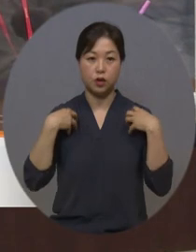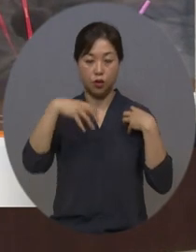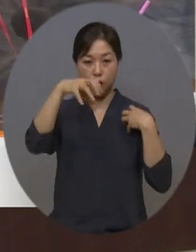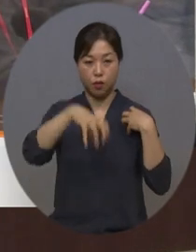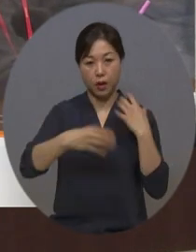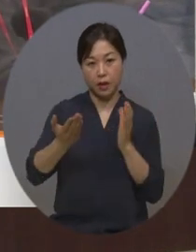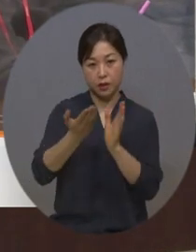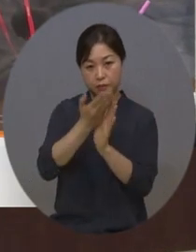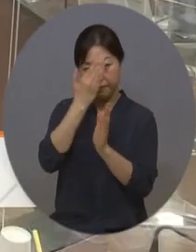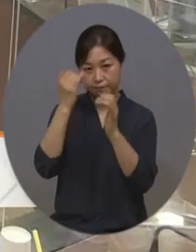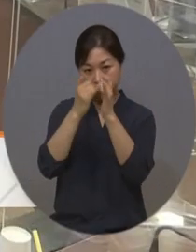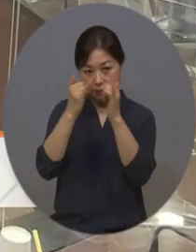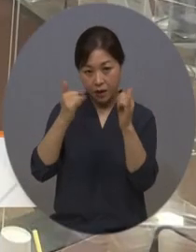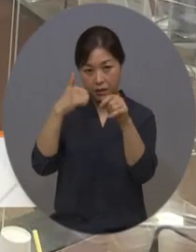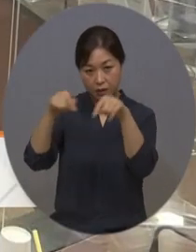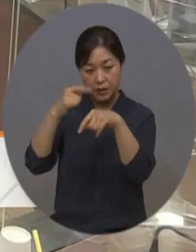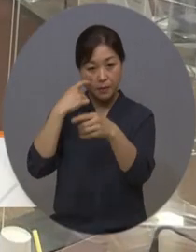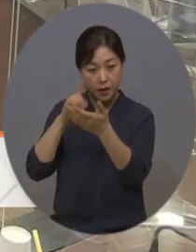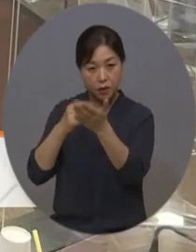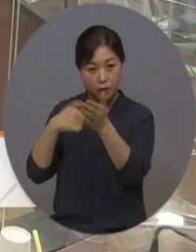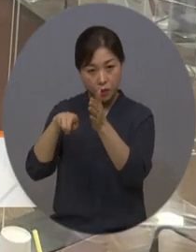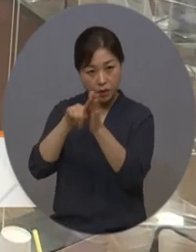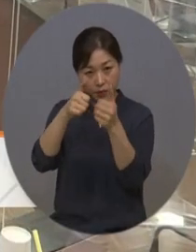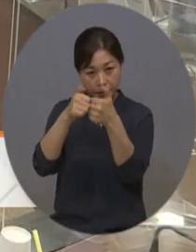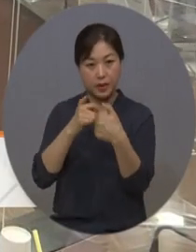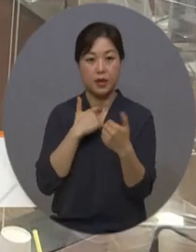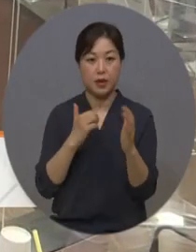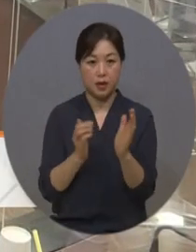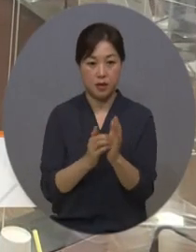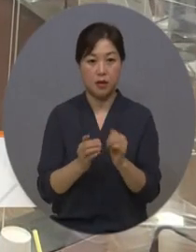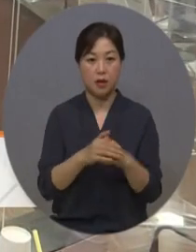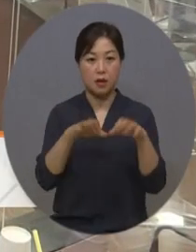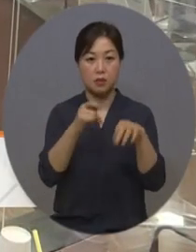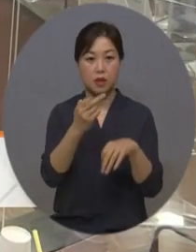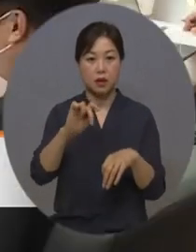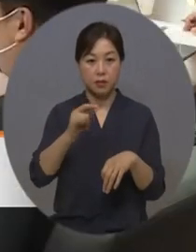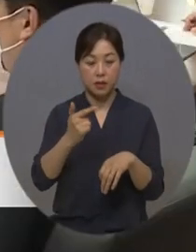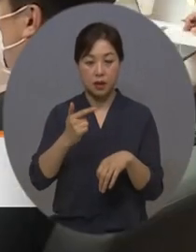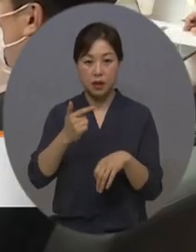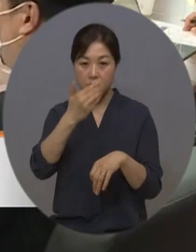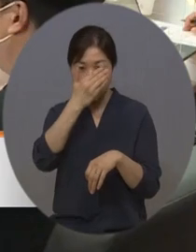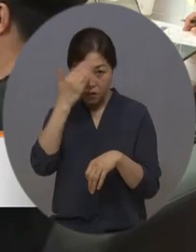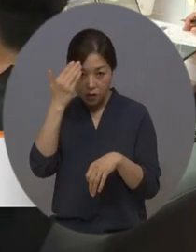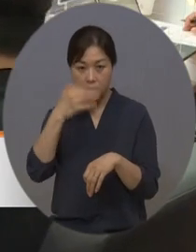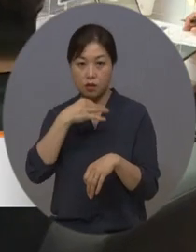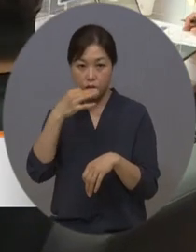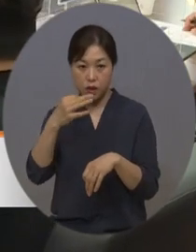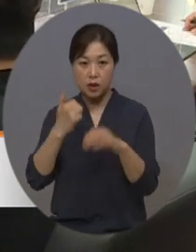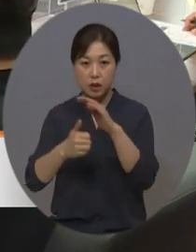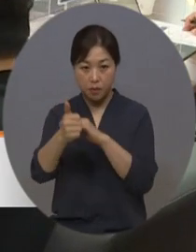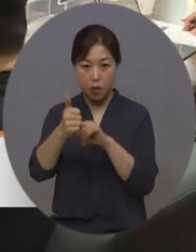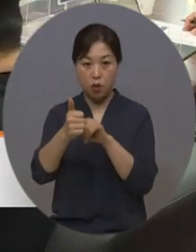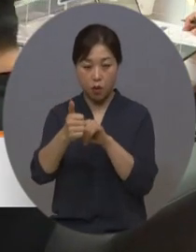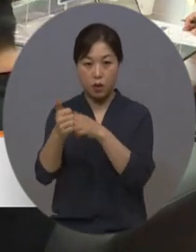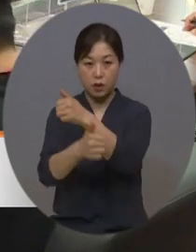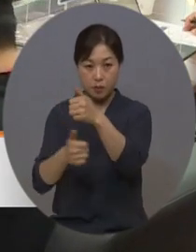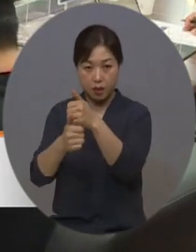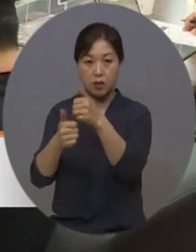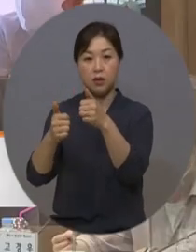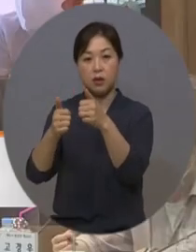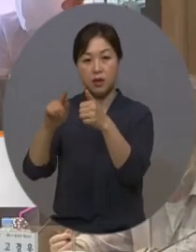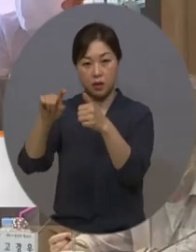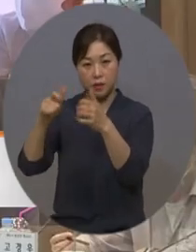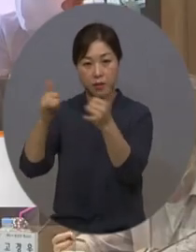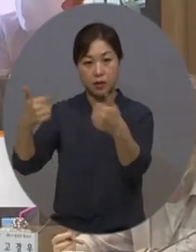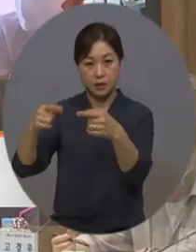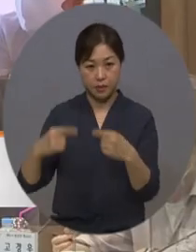머리를 맞댔습니다. 이날 행사에는 김광민 청년의 목소리 대표를 비롯한 임원진과 청년 15명이 함께했고,